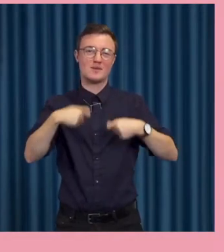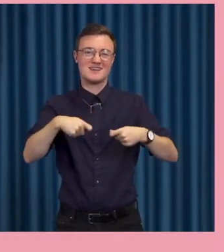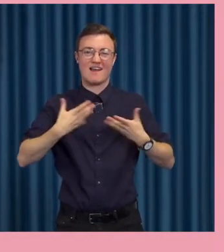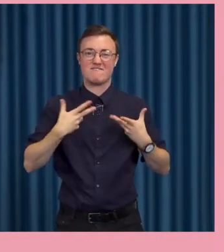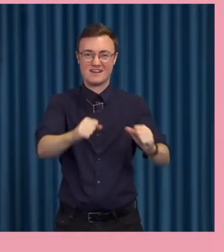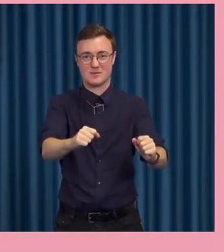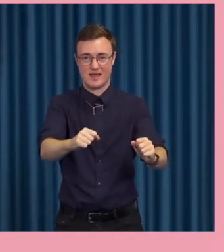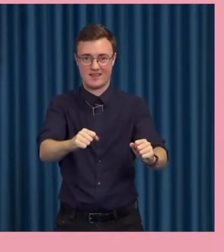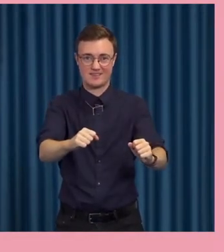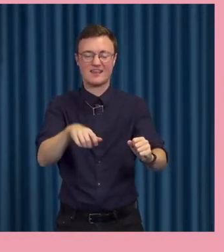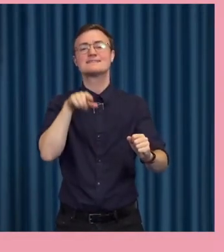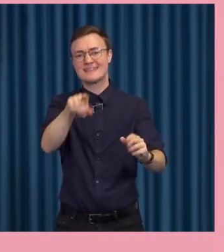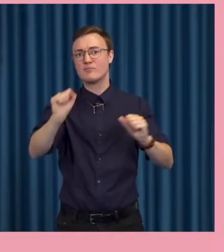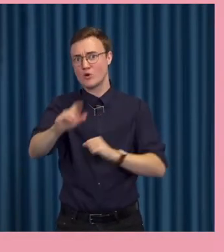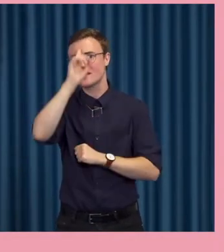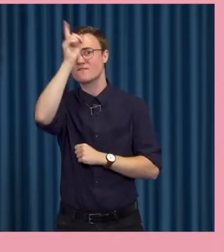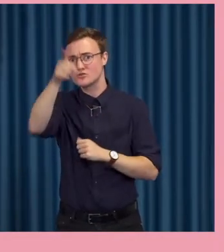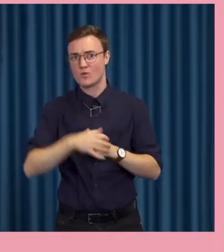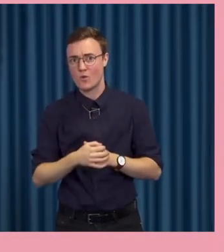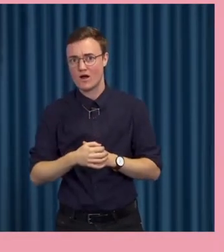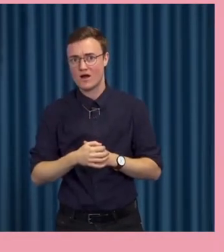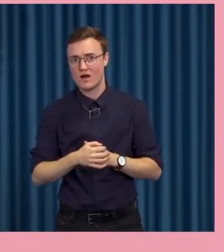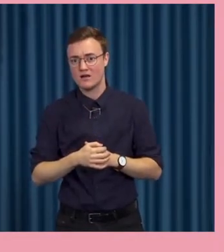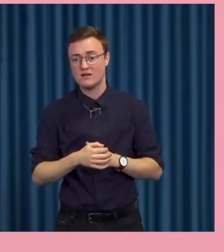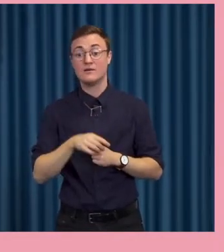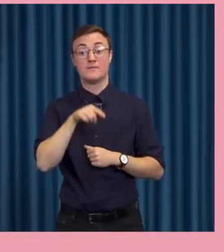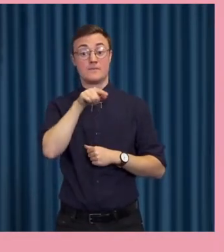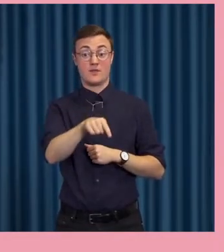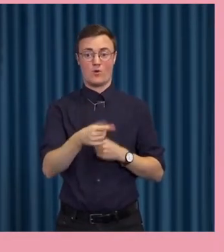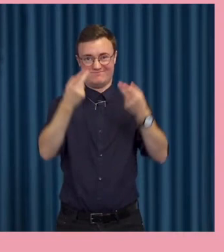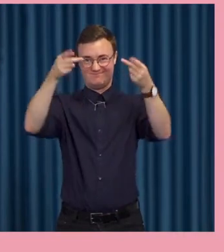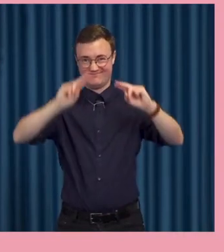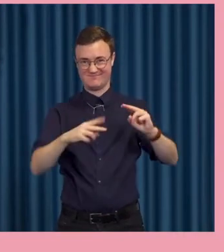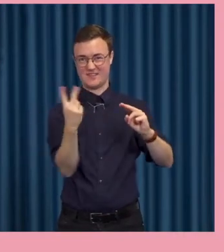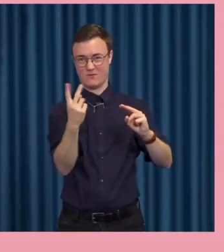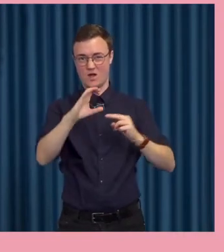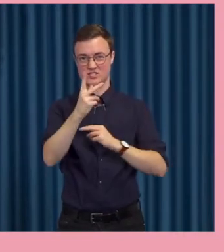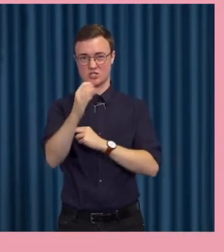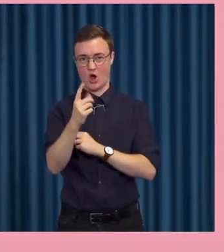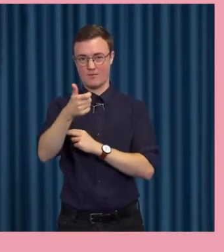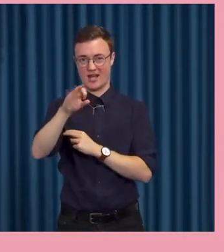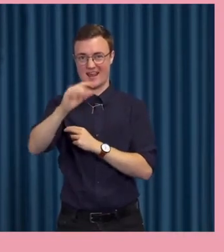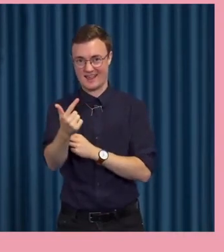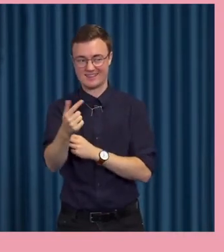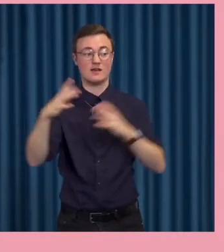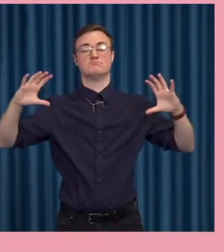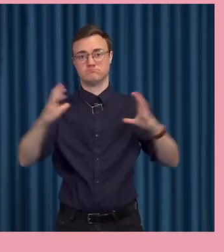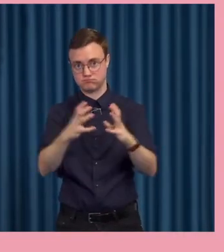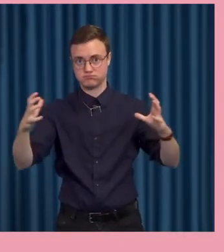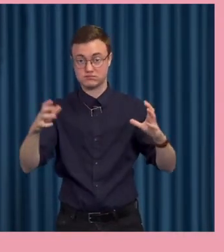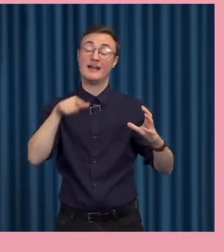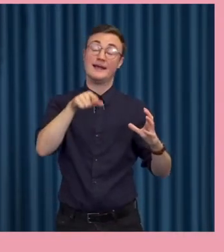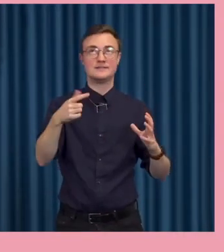där är någonting att förstå. Skalbarheten följer med, är ju, nu är inte jag normativ att säga att det är dåligt eller bra, men skalbarheten har ju några